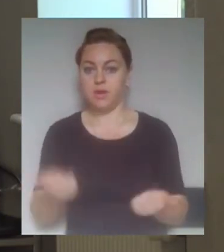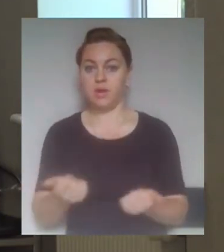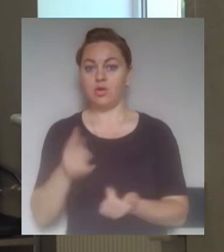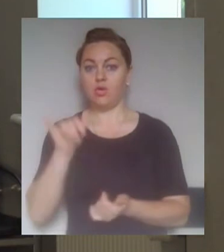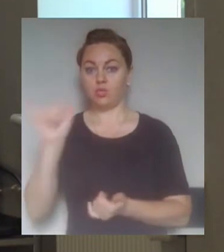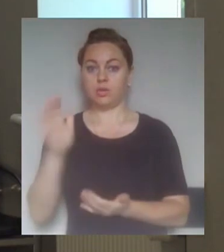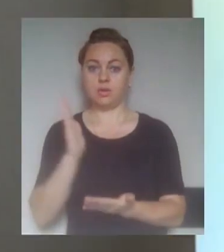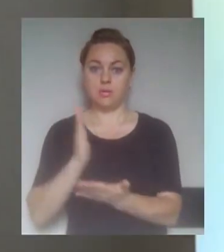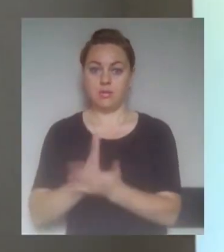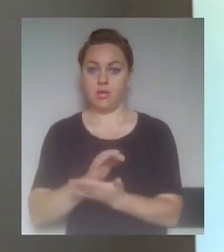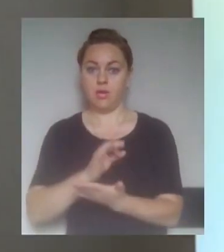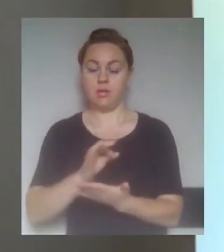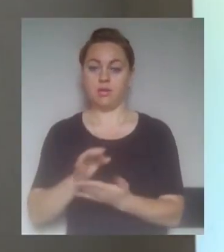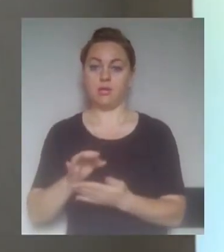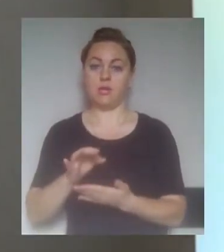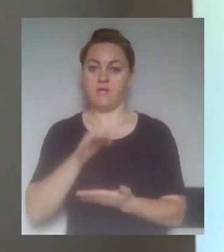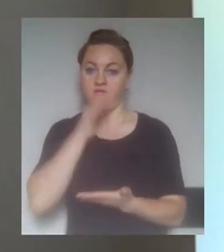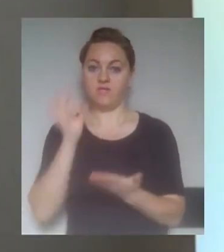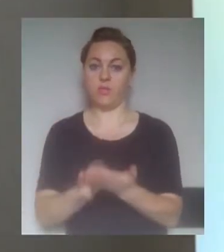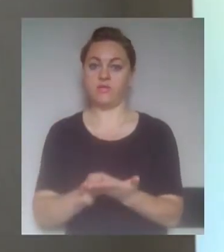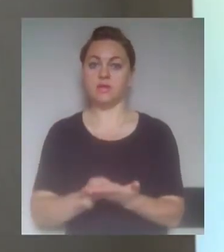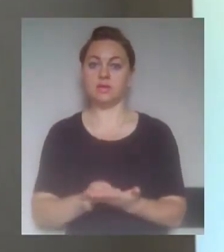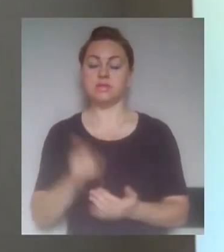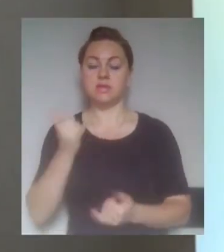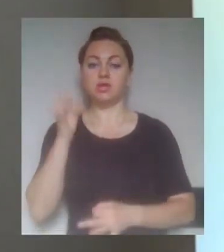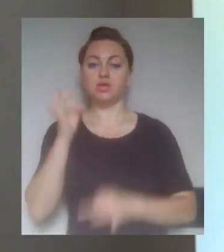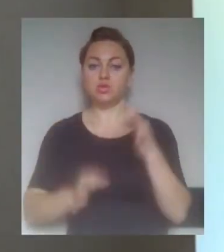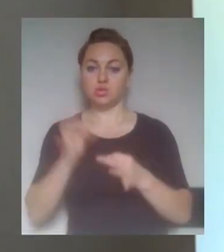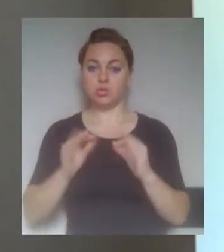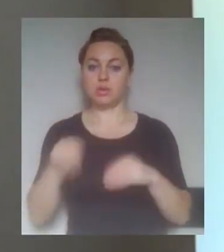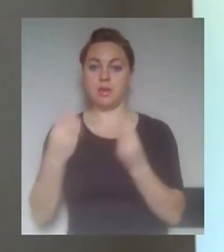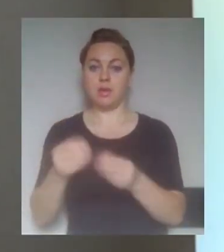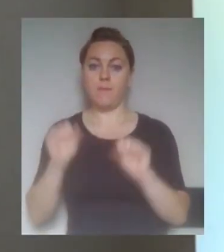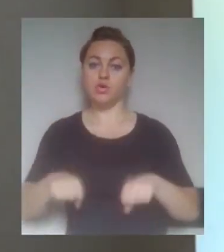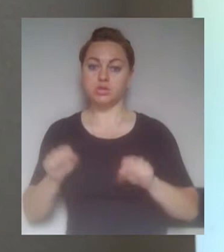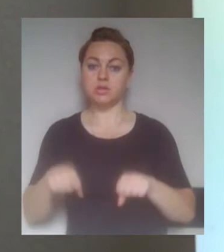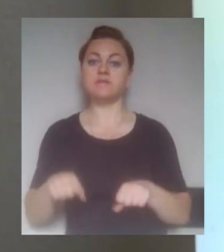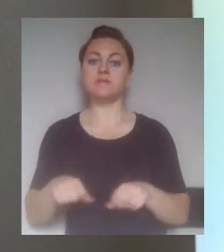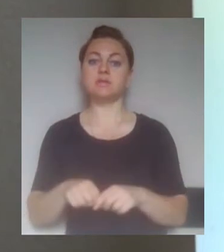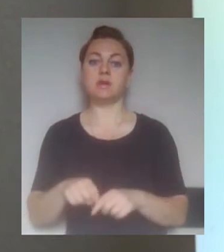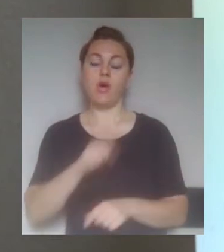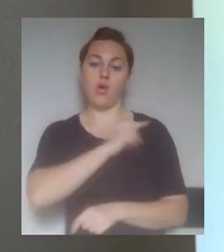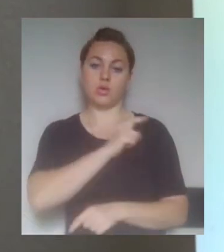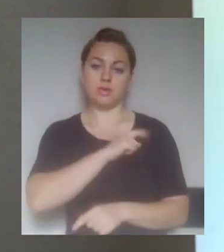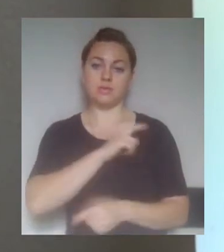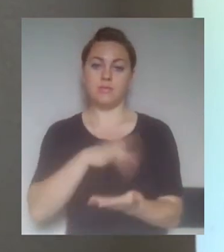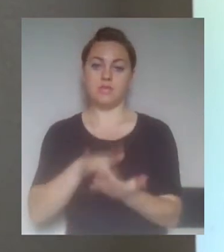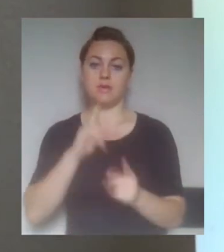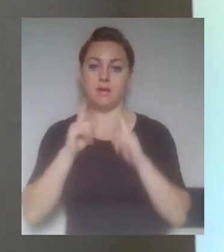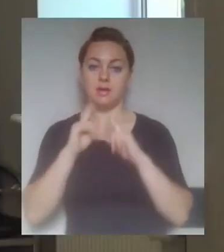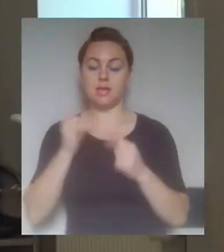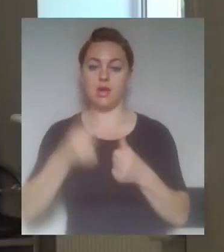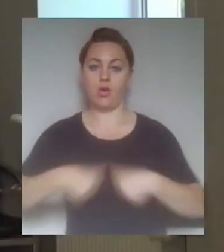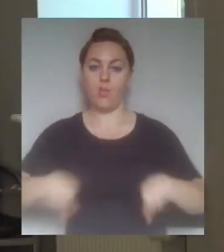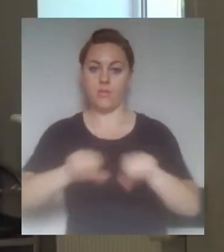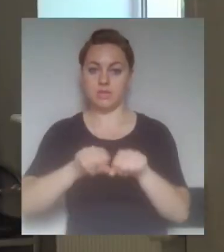відповідні наслідки. Зараз фактично суд надає можливість, скажімо так, Одеській міській раді та комісії з питань громадського бюджету